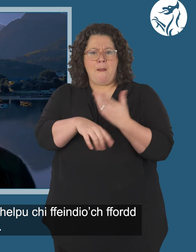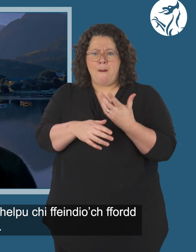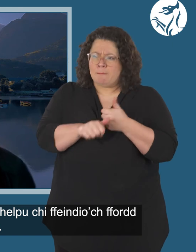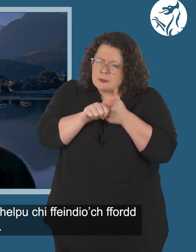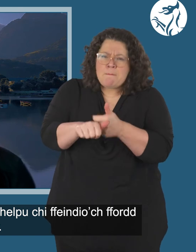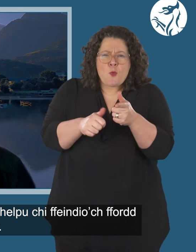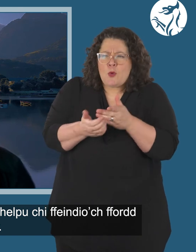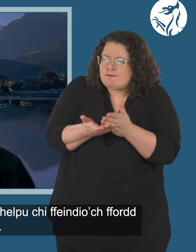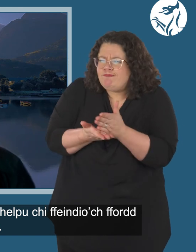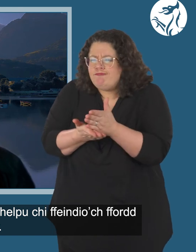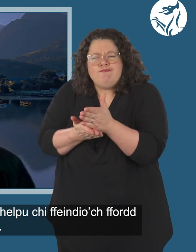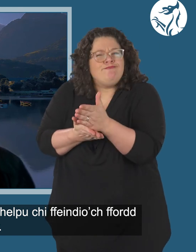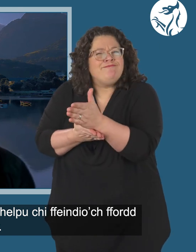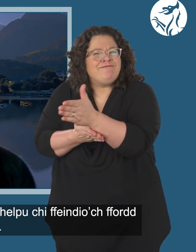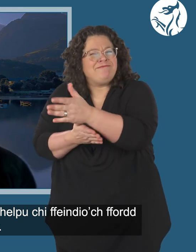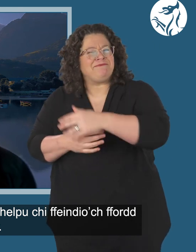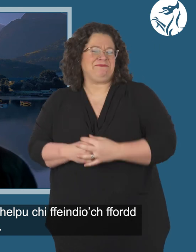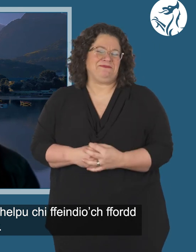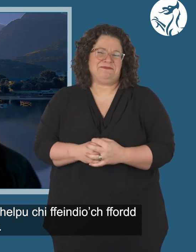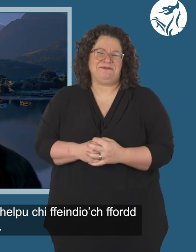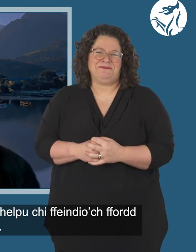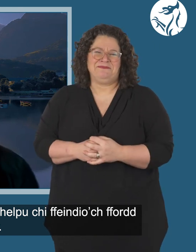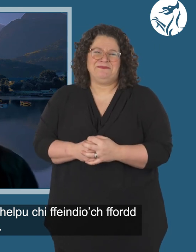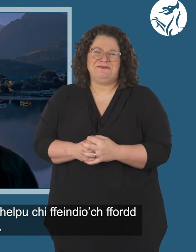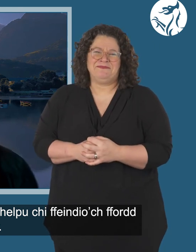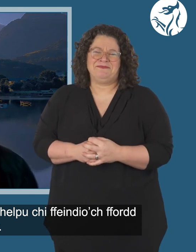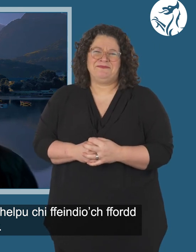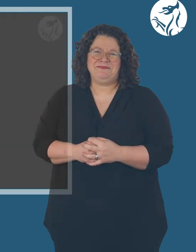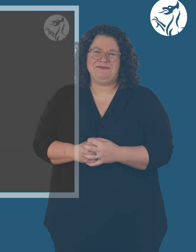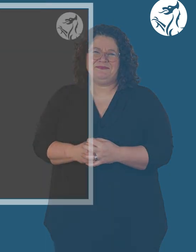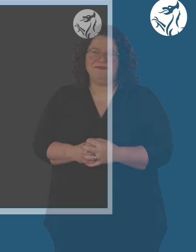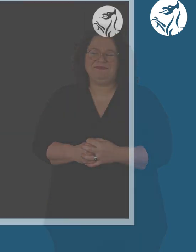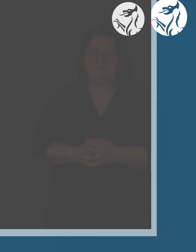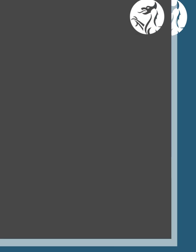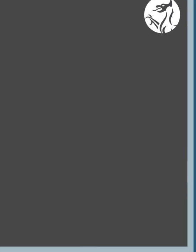o'r ffordd y ni yna i helpu chi i ffeimdoch ffordd trwy hynny.